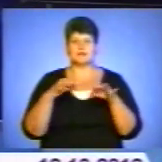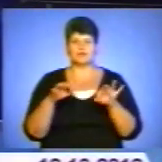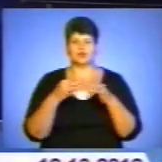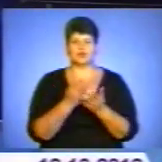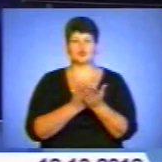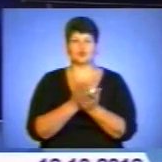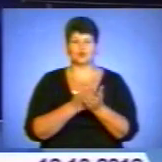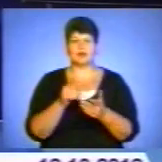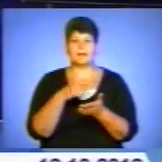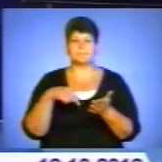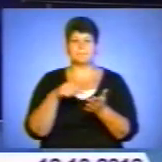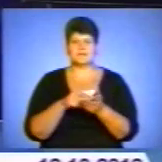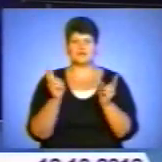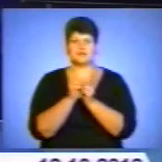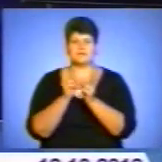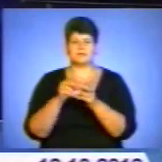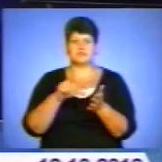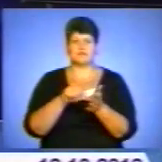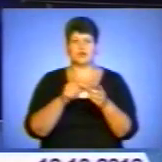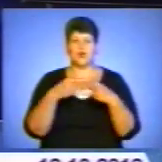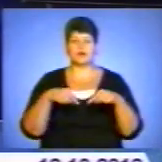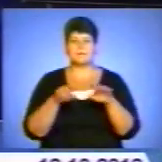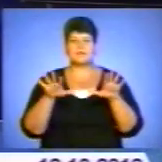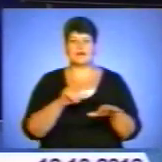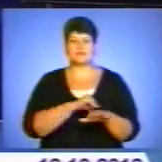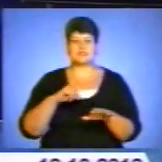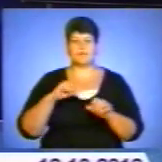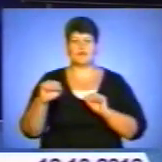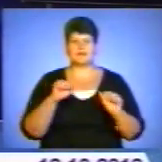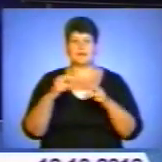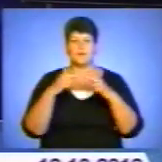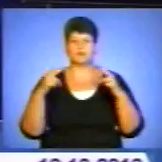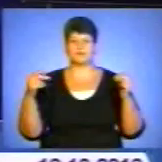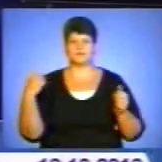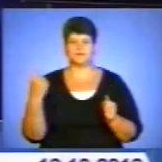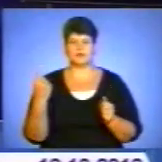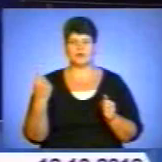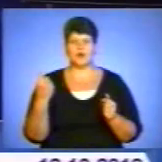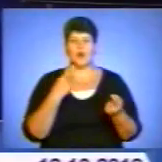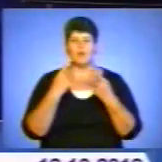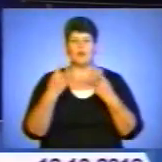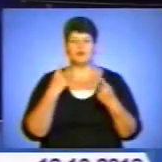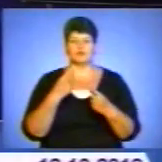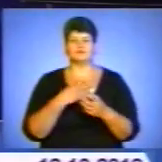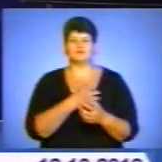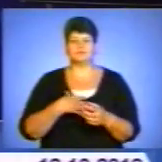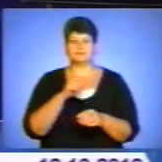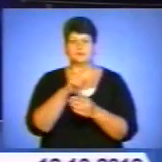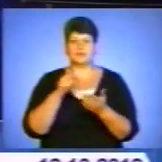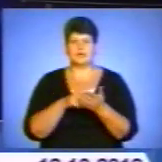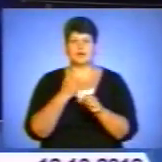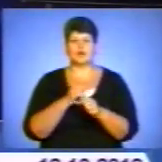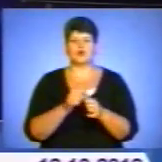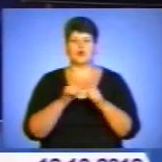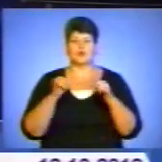зустрівся з представниками органів місцевого самоврядування Дніпропетровщини. Обговорено найактуальніше питання розвитку міст та районів